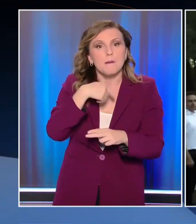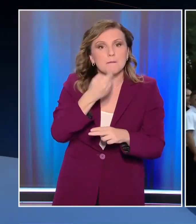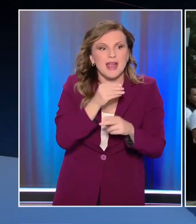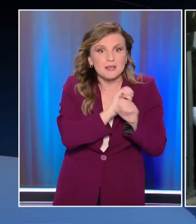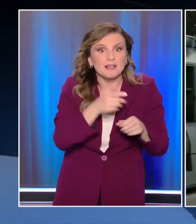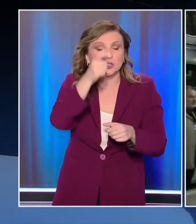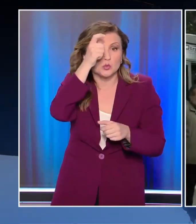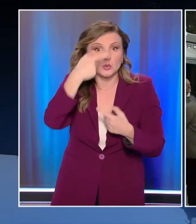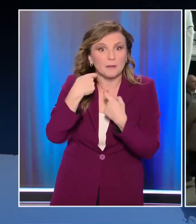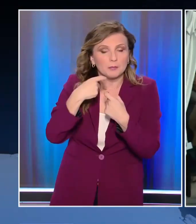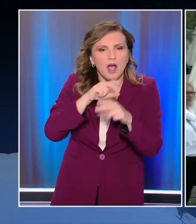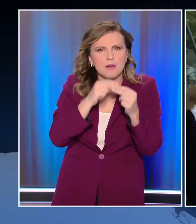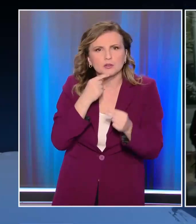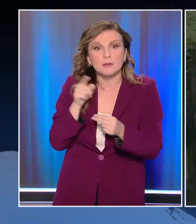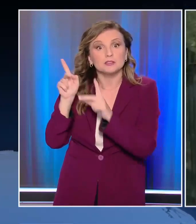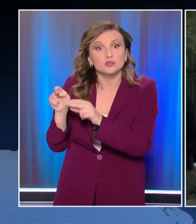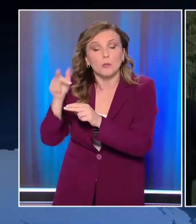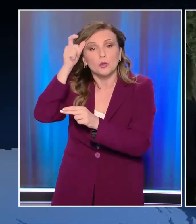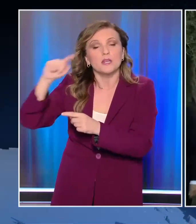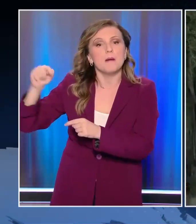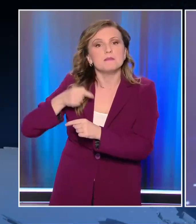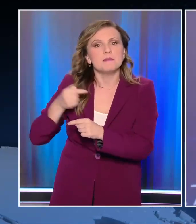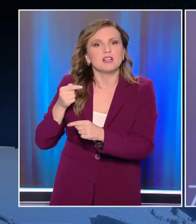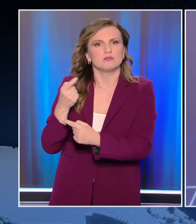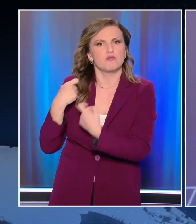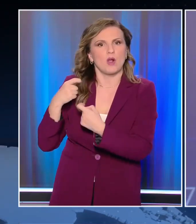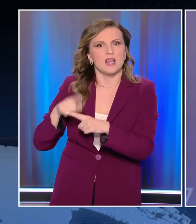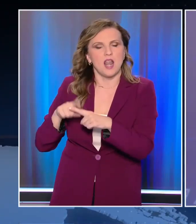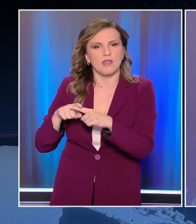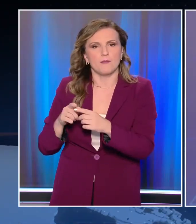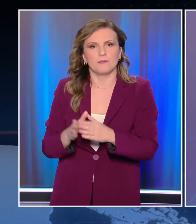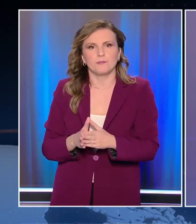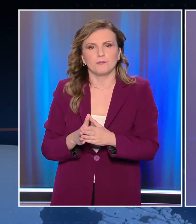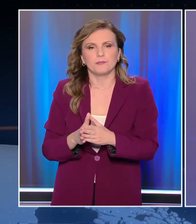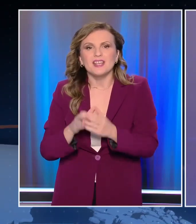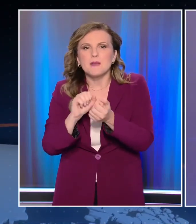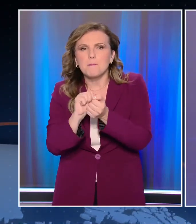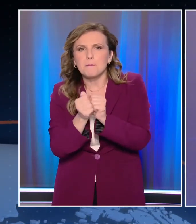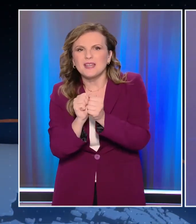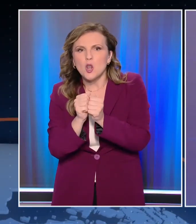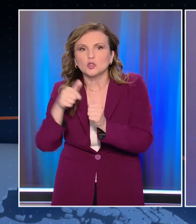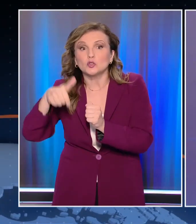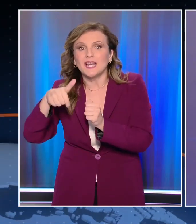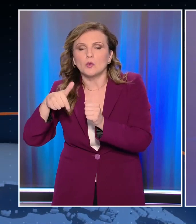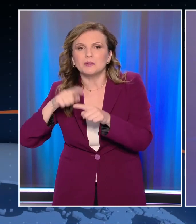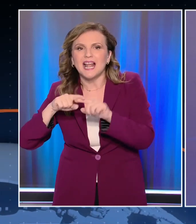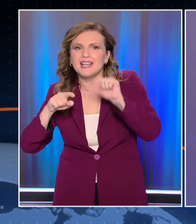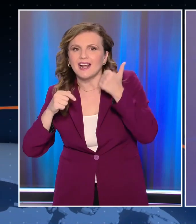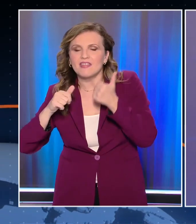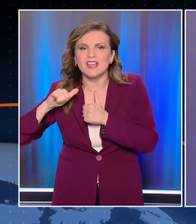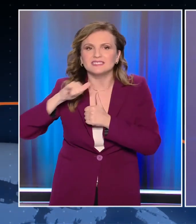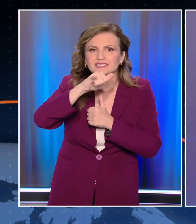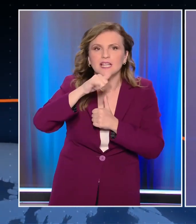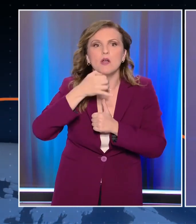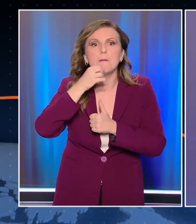ότι η Τουρκία δεν μπορεί να απειλεί την κυριαρχία της Ελλάδας. Ο επισμυναγός Χριστόδηλος Γιακουμής, ο πιλότος που συγκίνησε